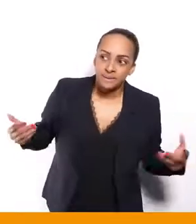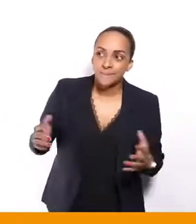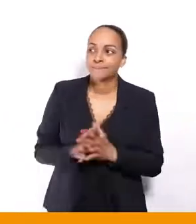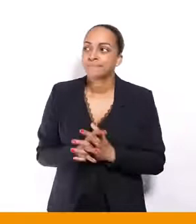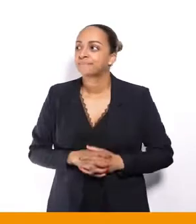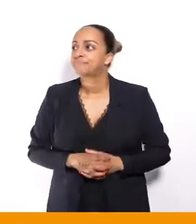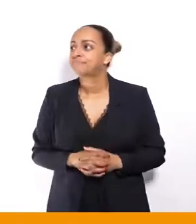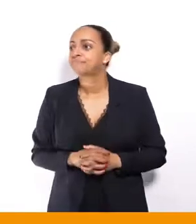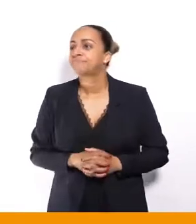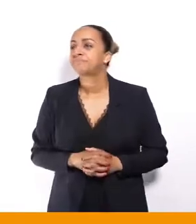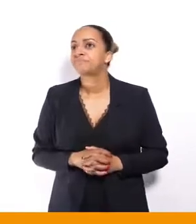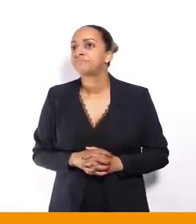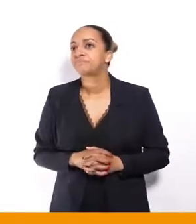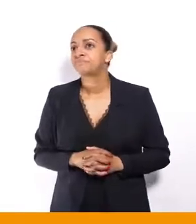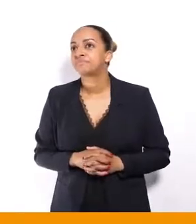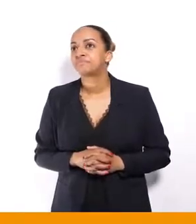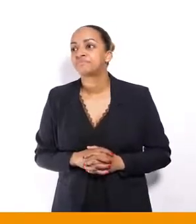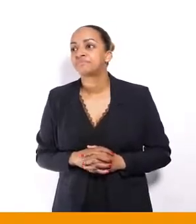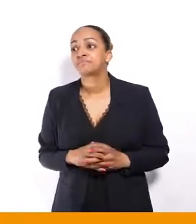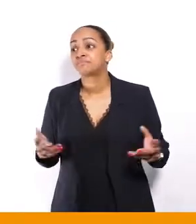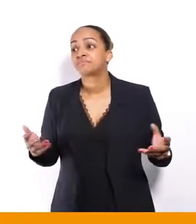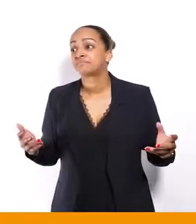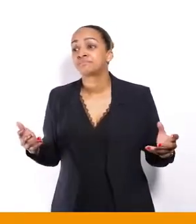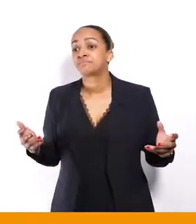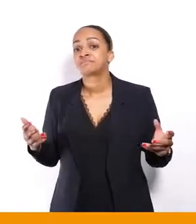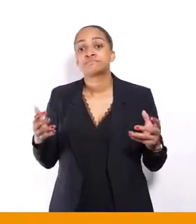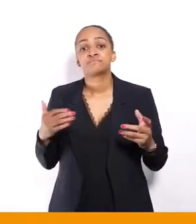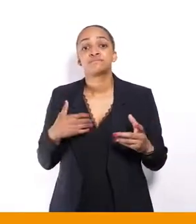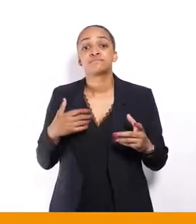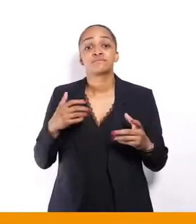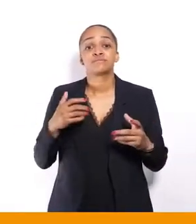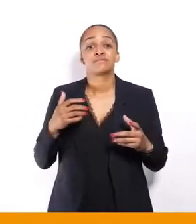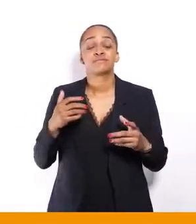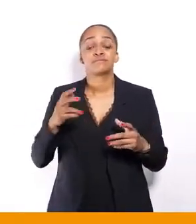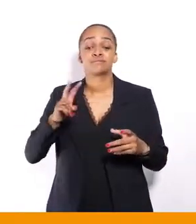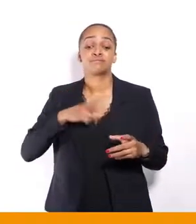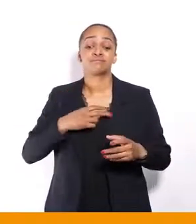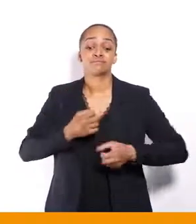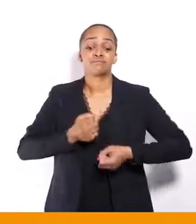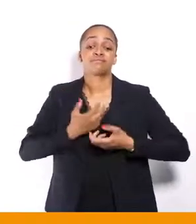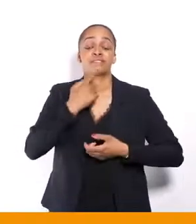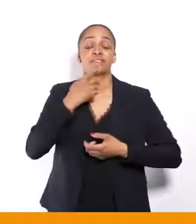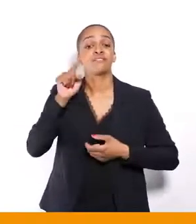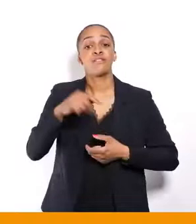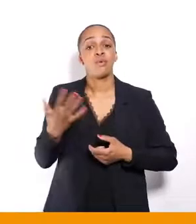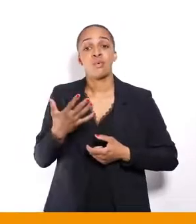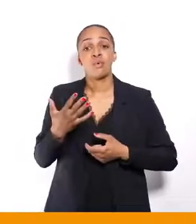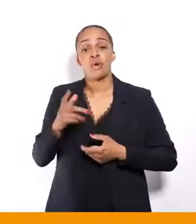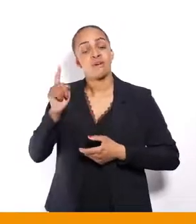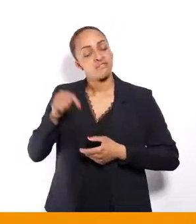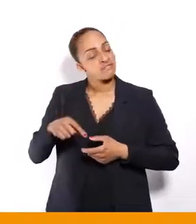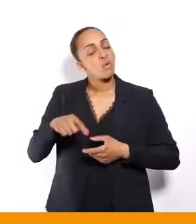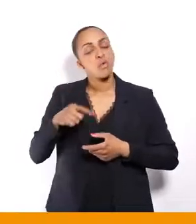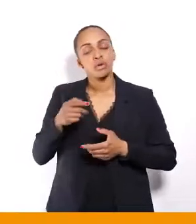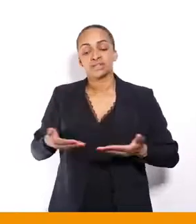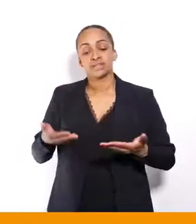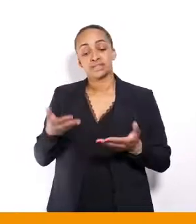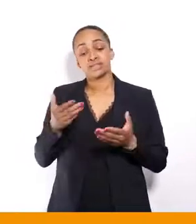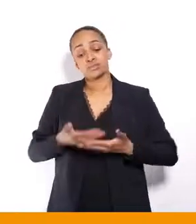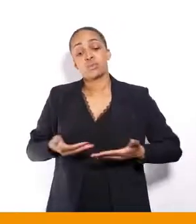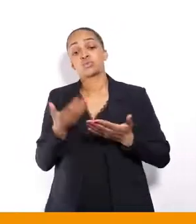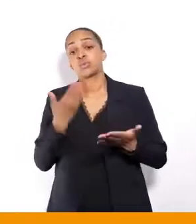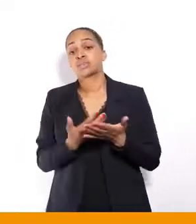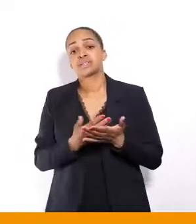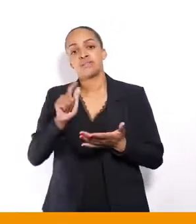d'autre politique que dire, il faut la combattre, il faut la faire reculer, il faut la faire reculer en…